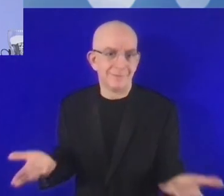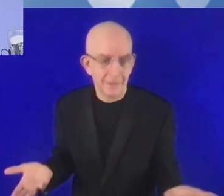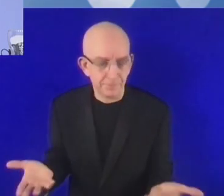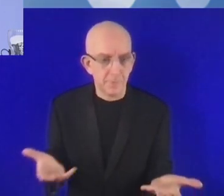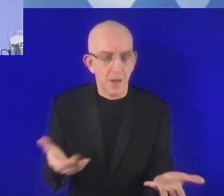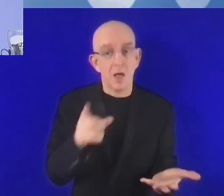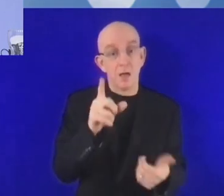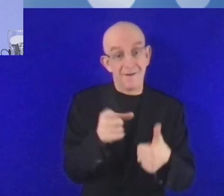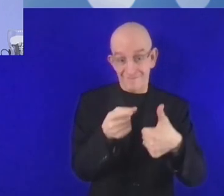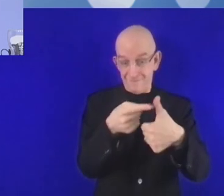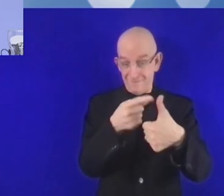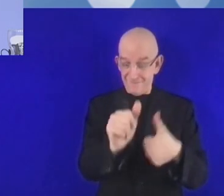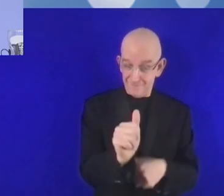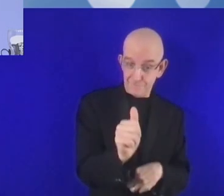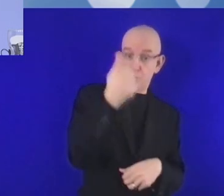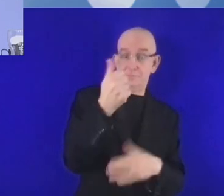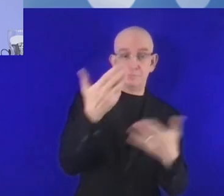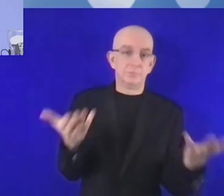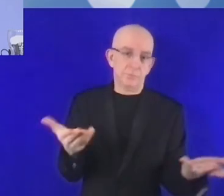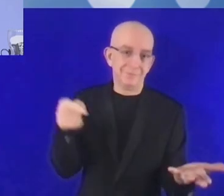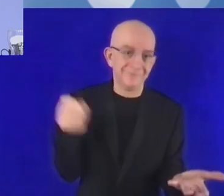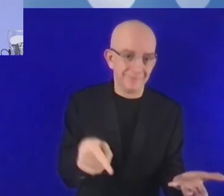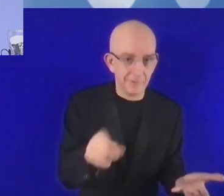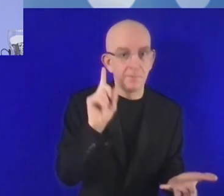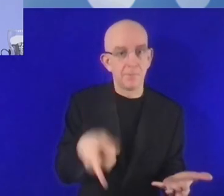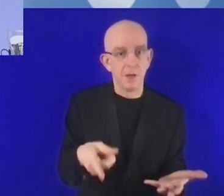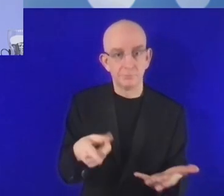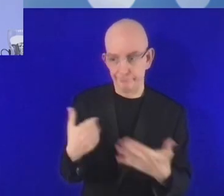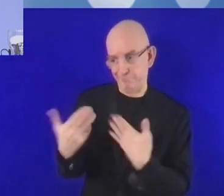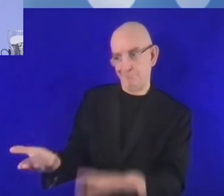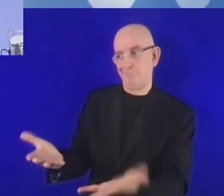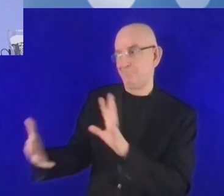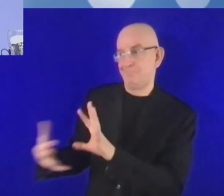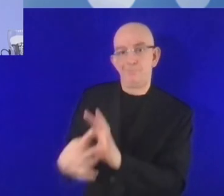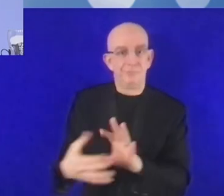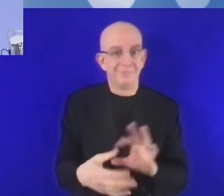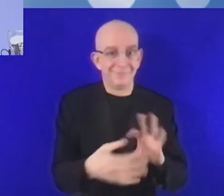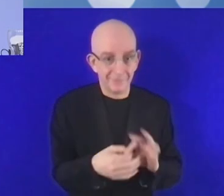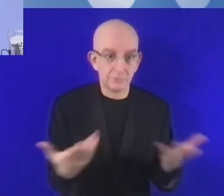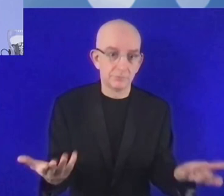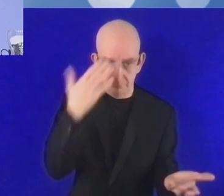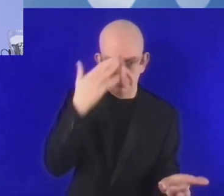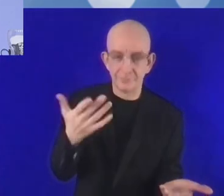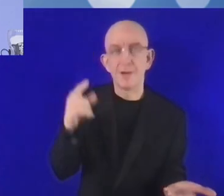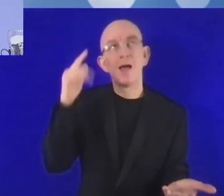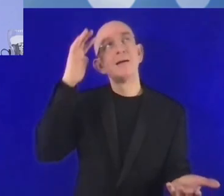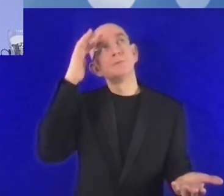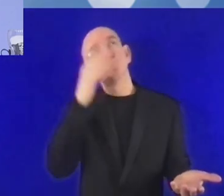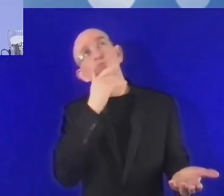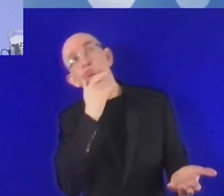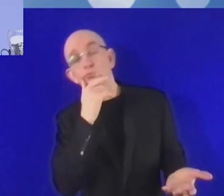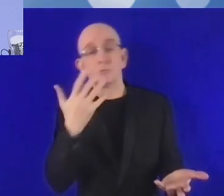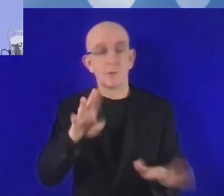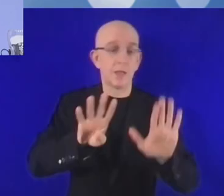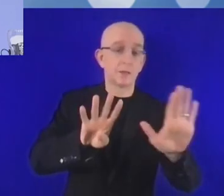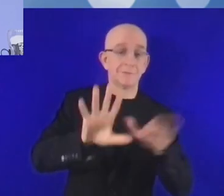وهذا الوصول إلى أي في البداية يجب أن نؤمن لهم الوصول. أي لأنه نظرياً حوالي